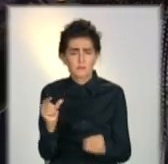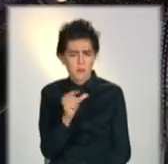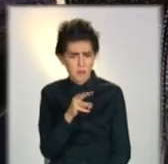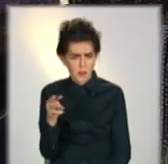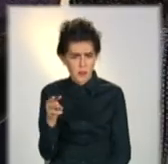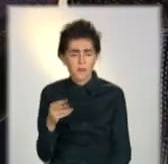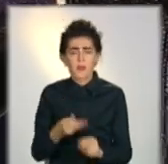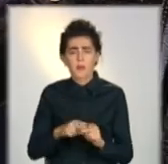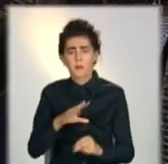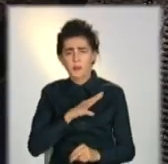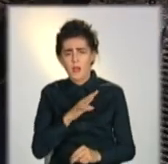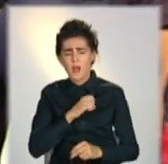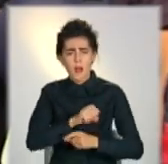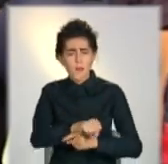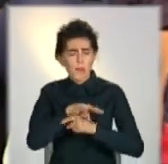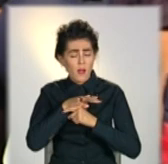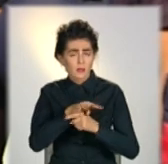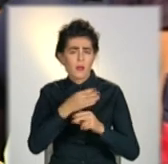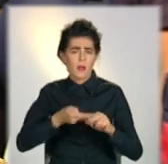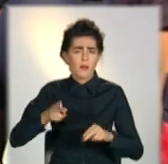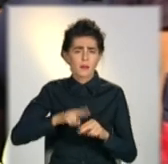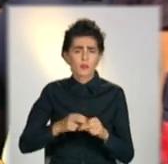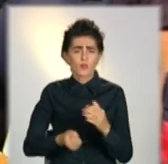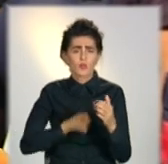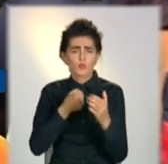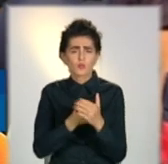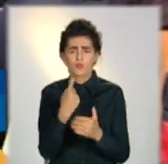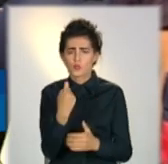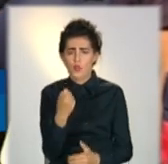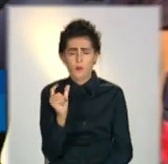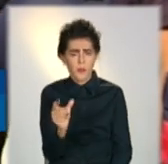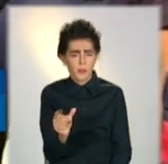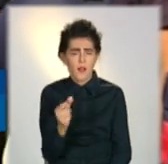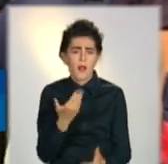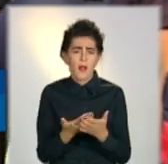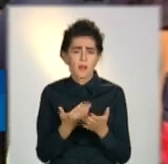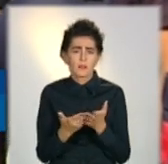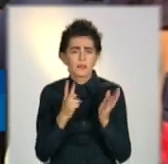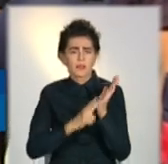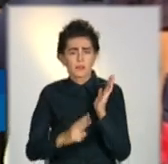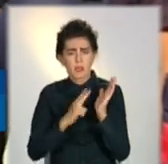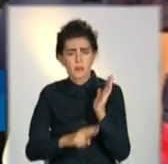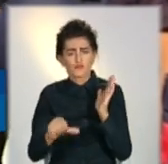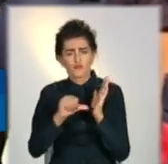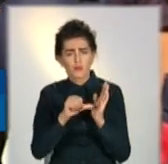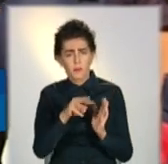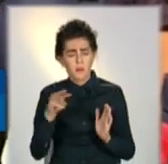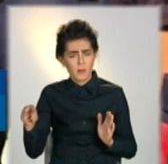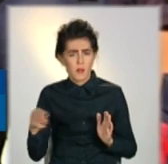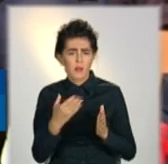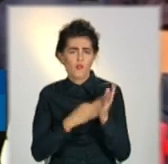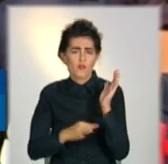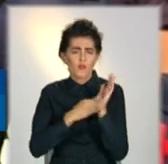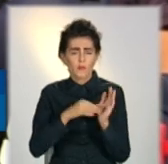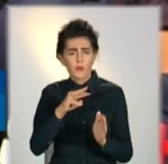Знаходили артилерійські снаряди до сотого калібру – це 76 мм, 88